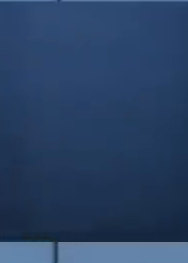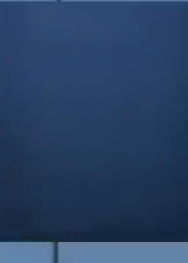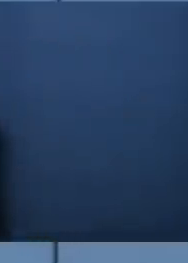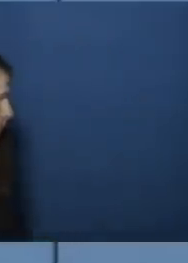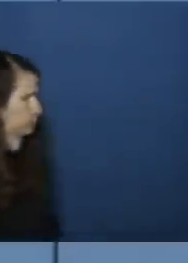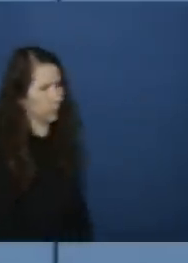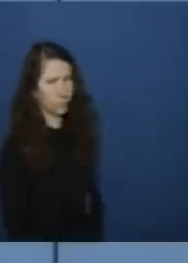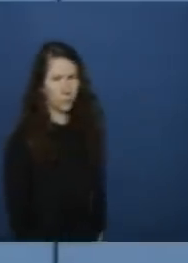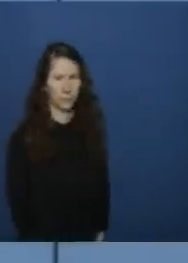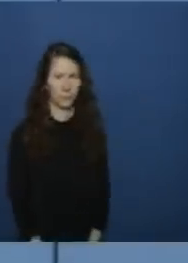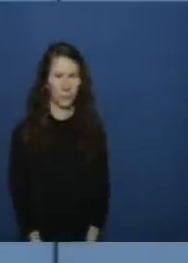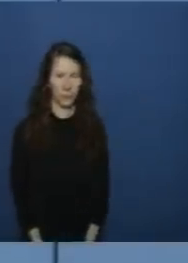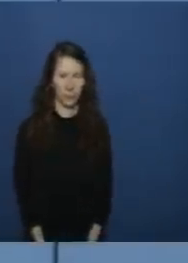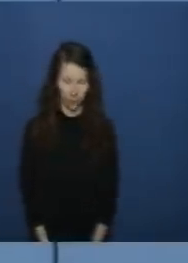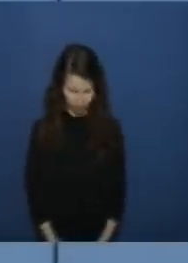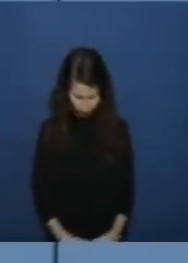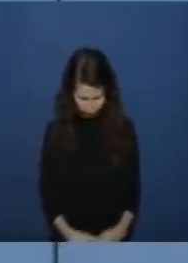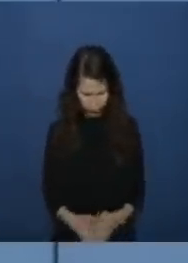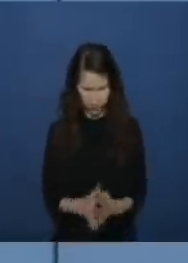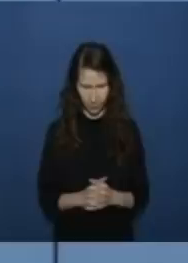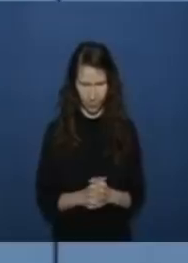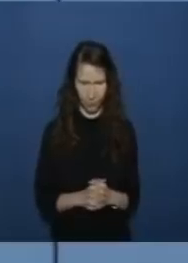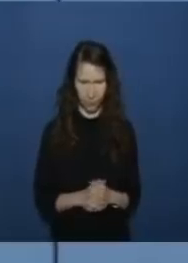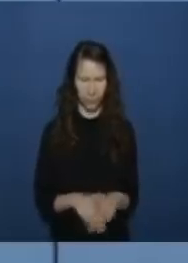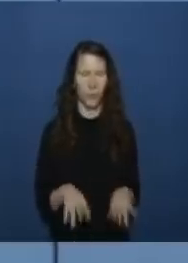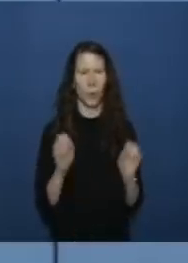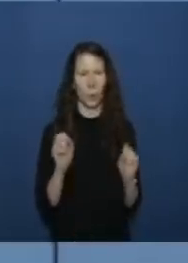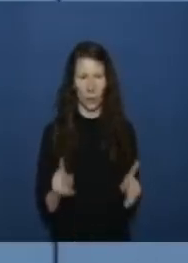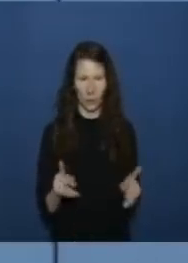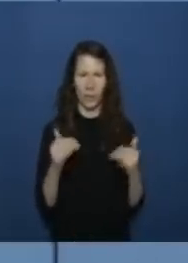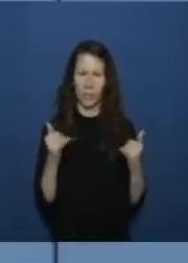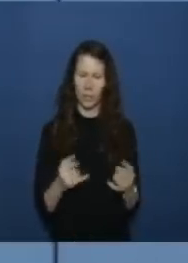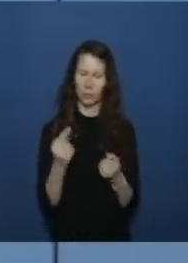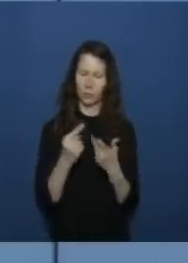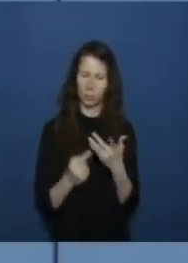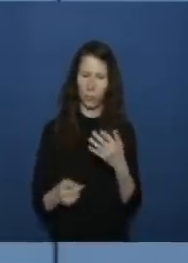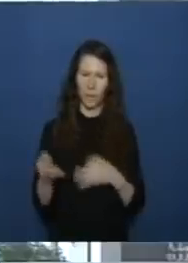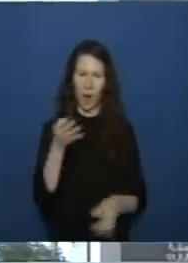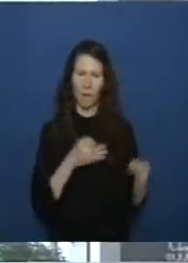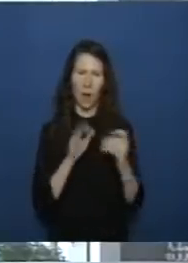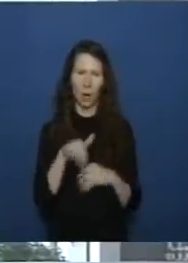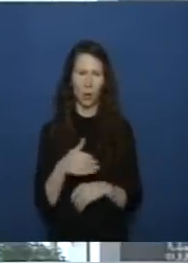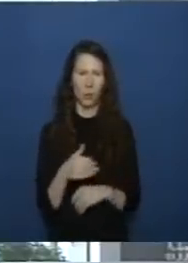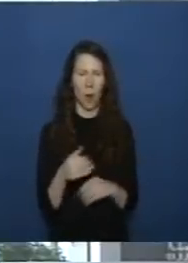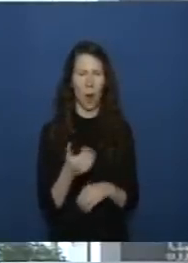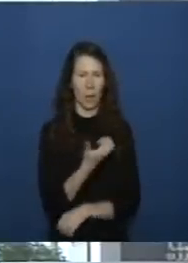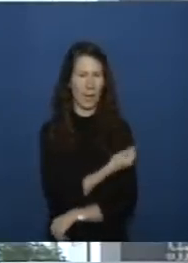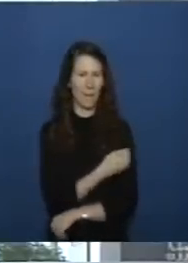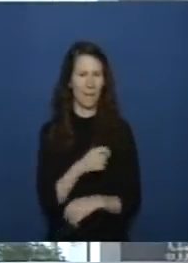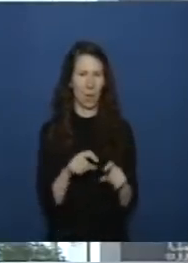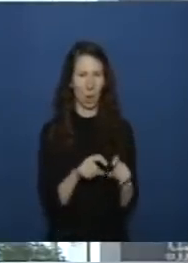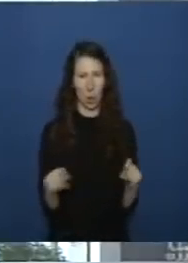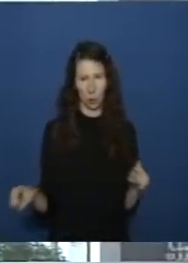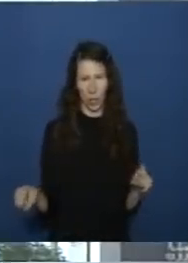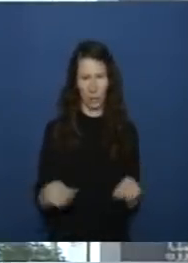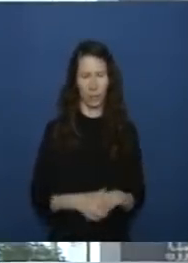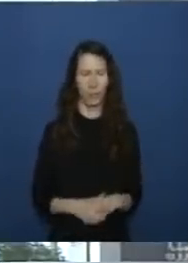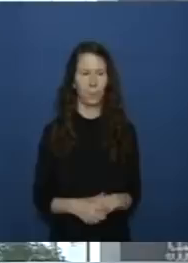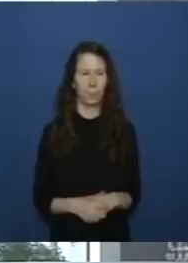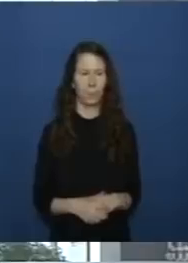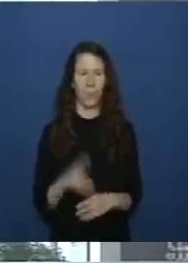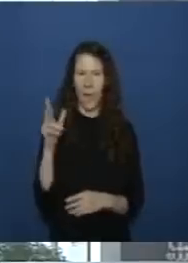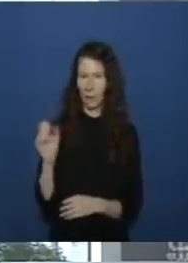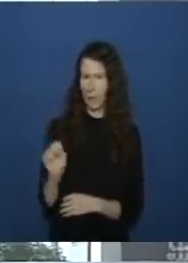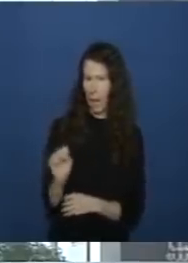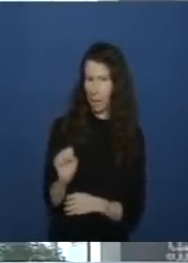jetzt habe ich auch noch eine ganze reihe fragen zu impfdosen da herr seibert aber